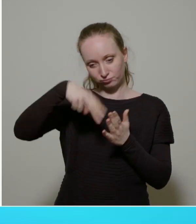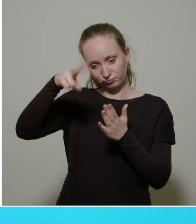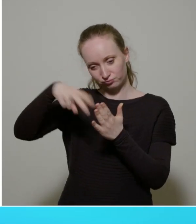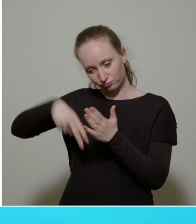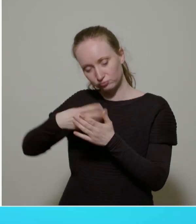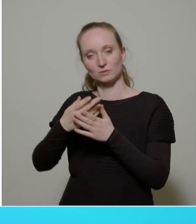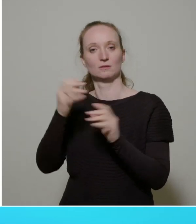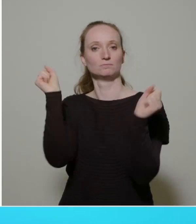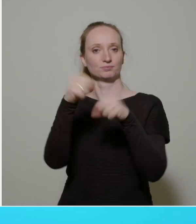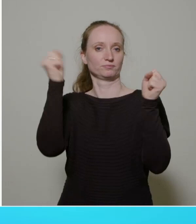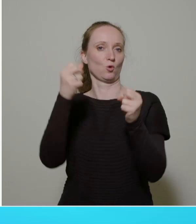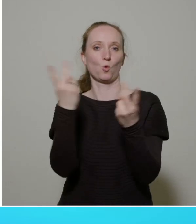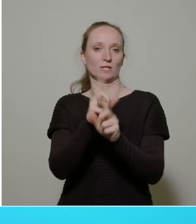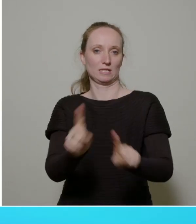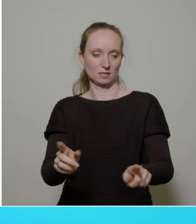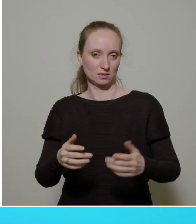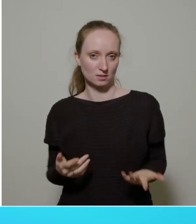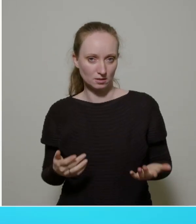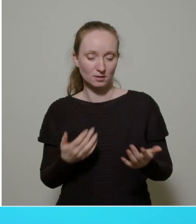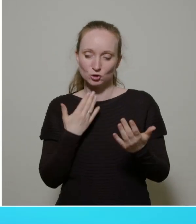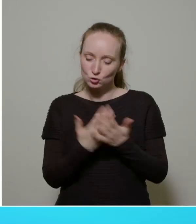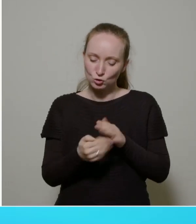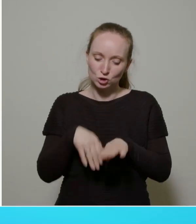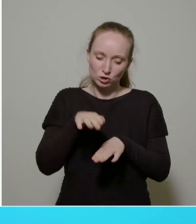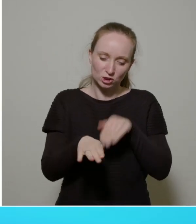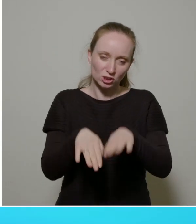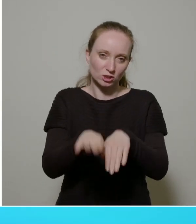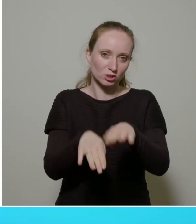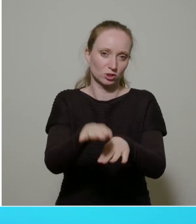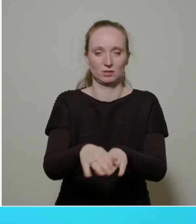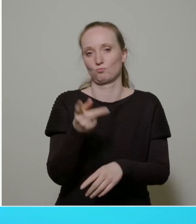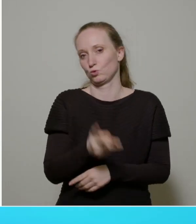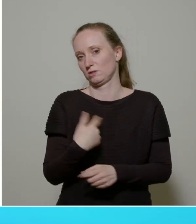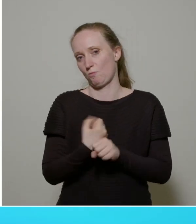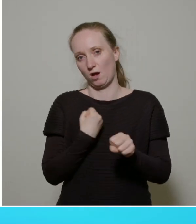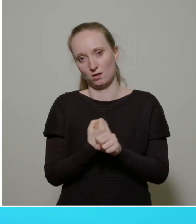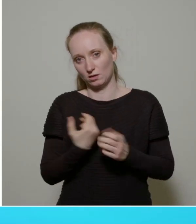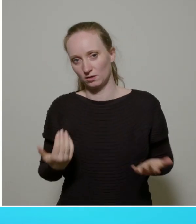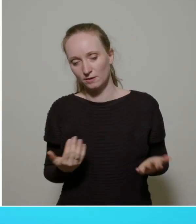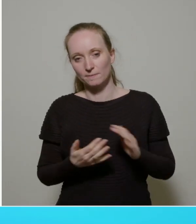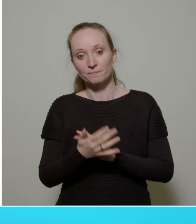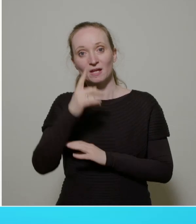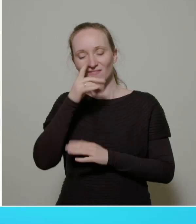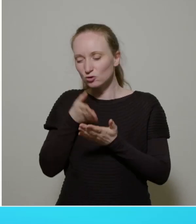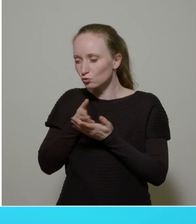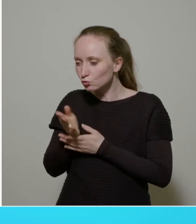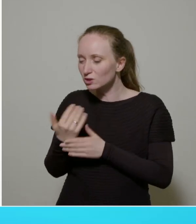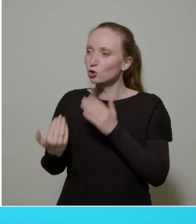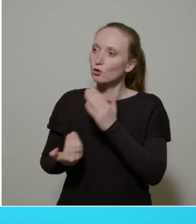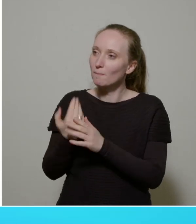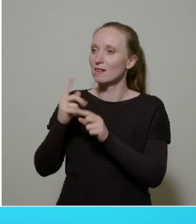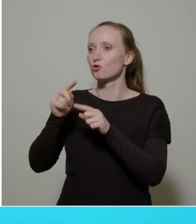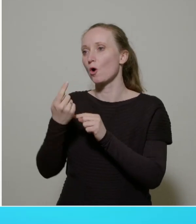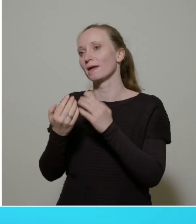mal kein Weg dran vorbei. Und ich glaube nicht, dass derjenige der Bessere ist, der permanent einen Antrag stellt und wir brauchen noch ein